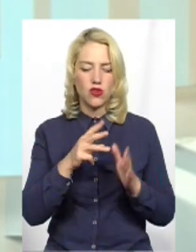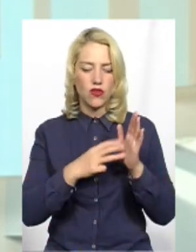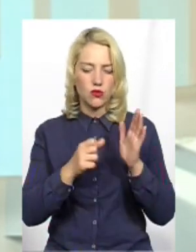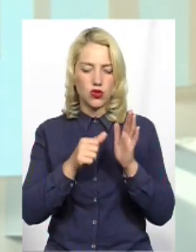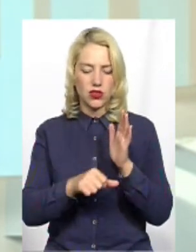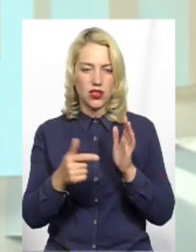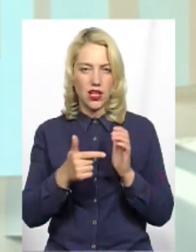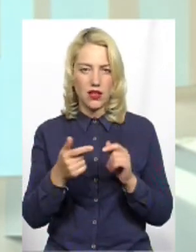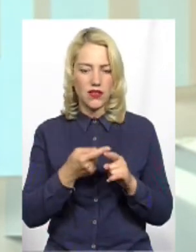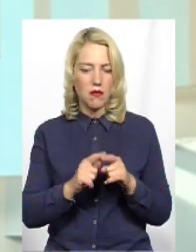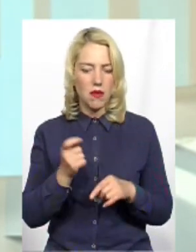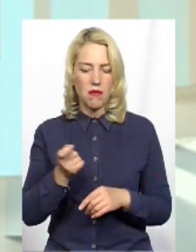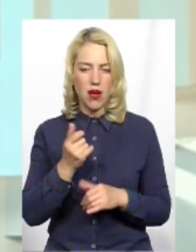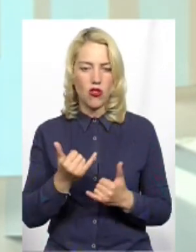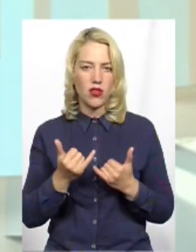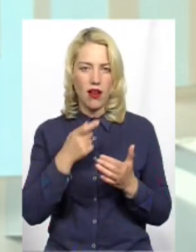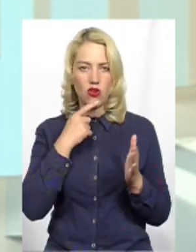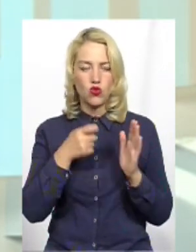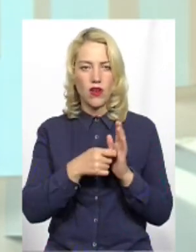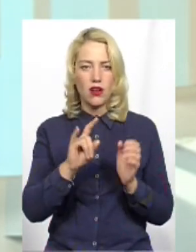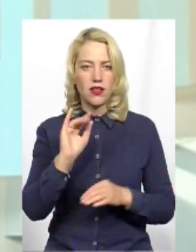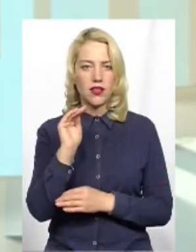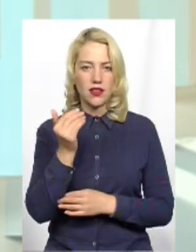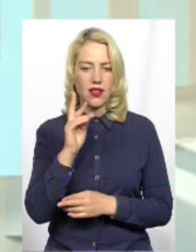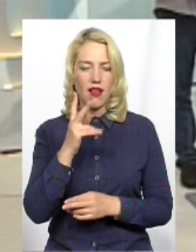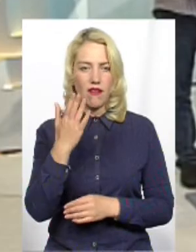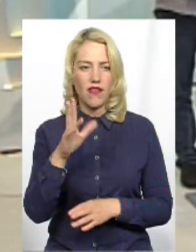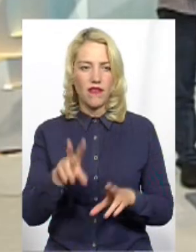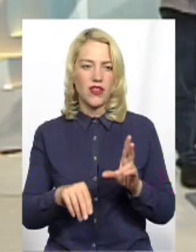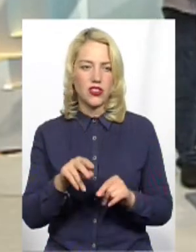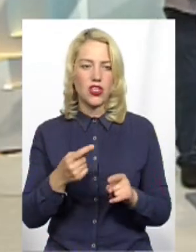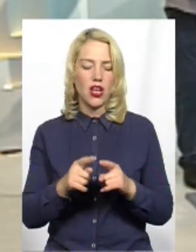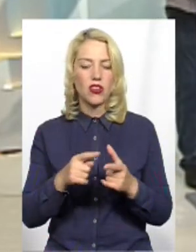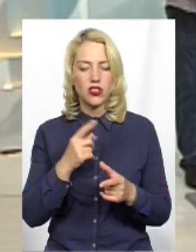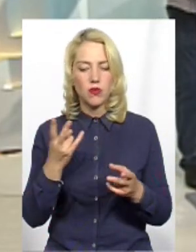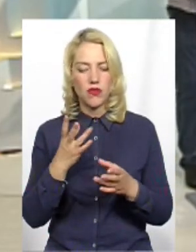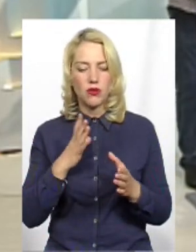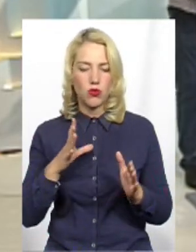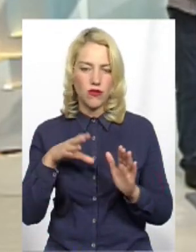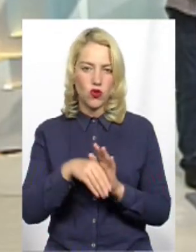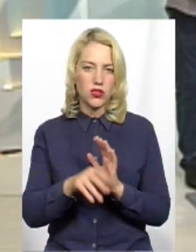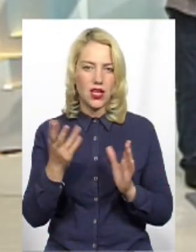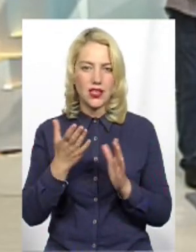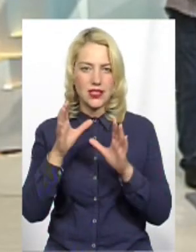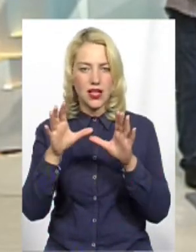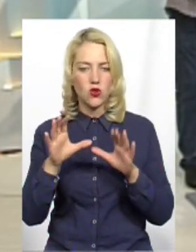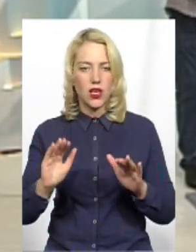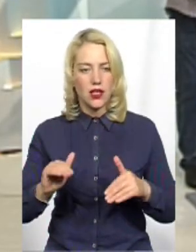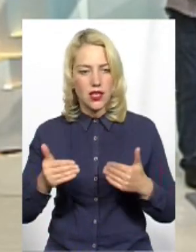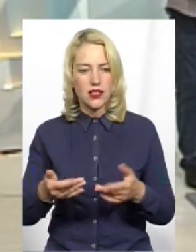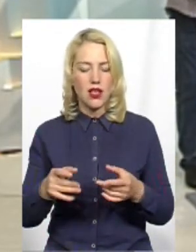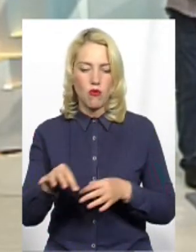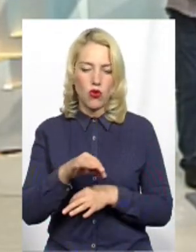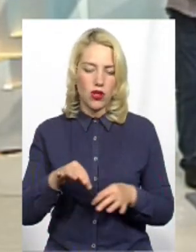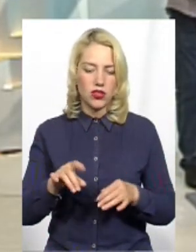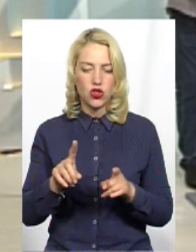-100 гривень Навіть на харчування не вистачає Як Ви вважаєте, чи мають якісь вноситися законодавчі ініціативи Чи правки